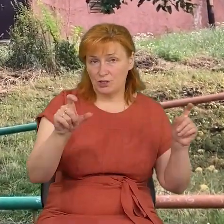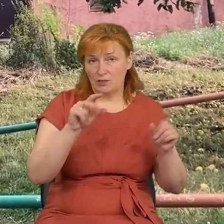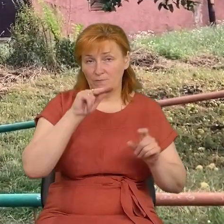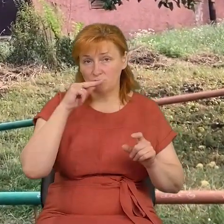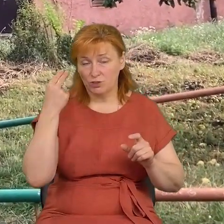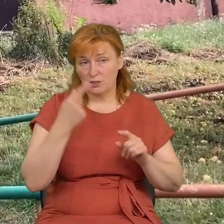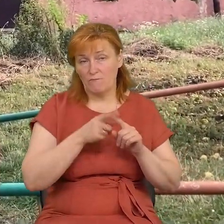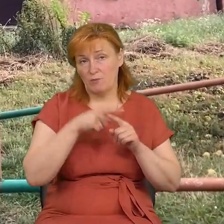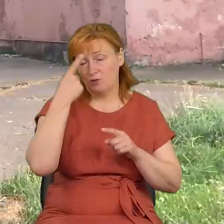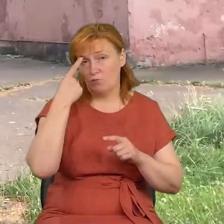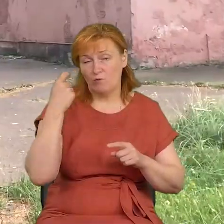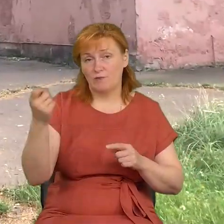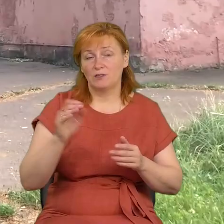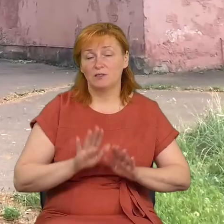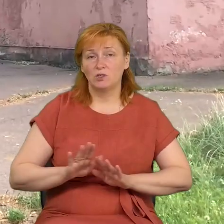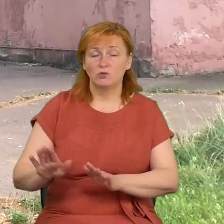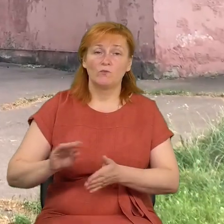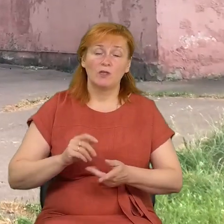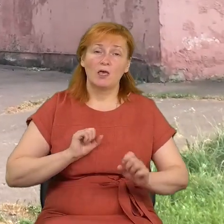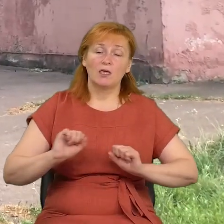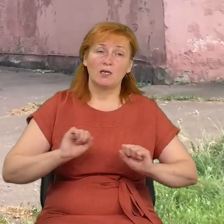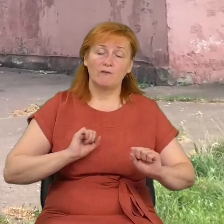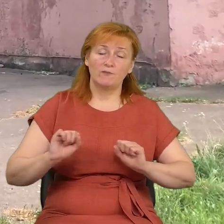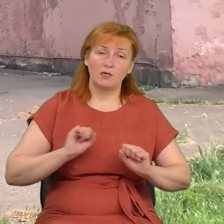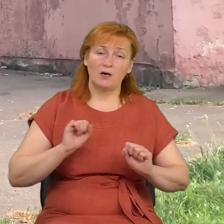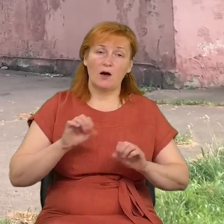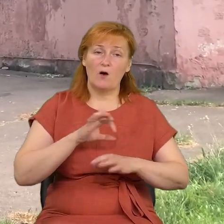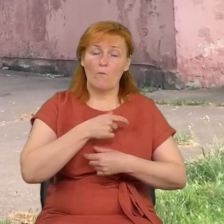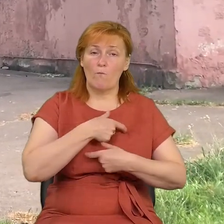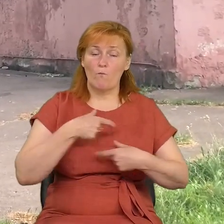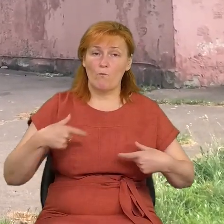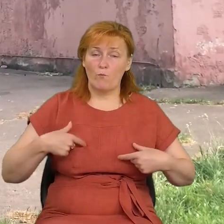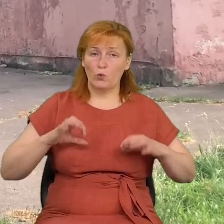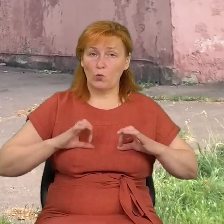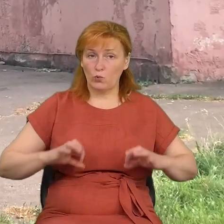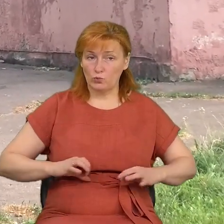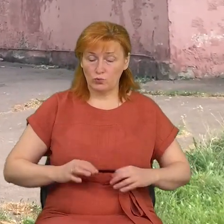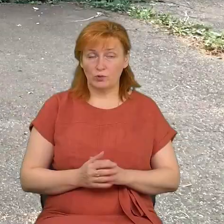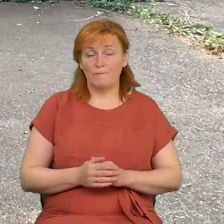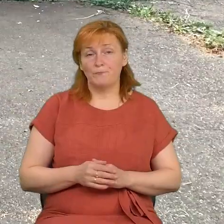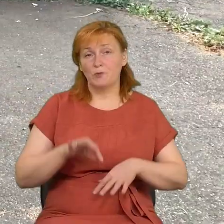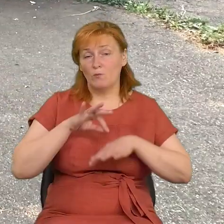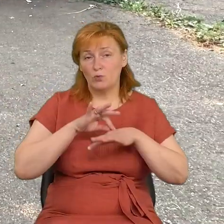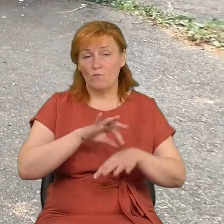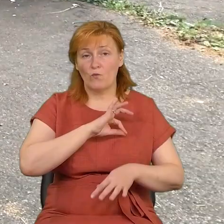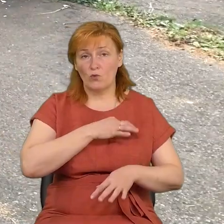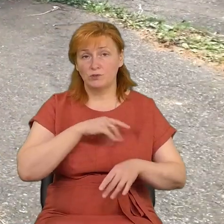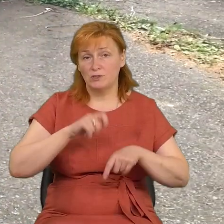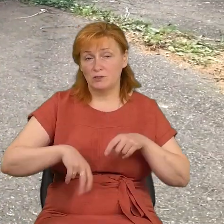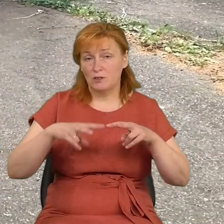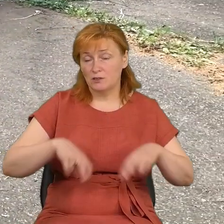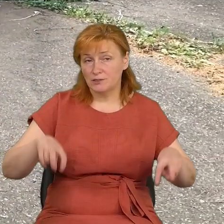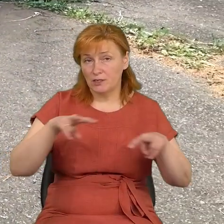повідомила заступниця керівника Чернігівської окружної прокуратури Анастасія Грець. Проводять розслідування за статтею «Умисне